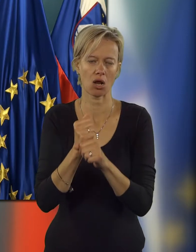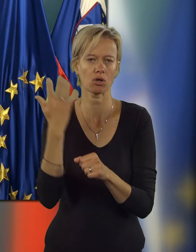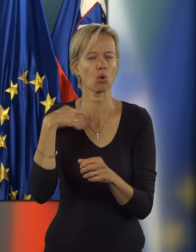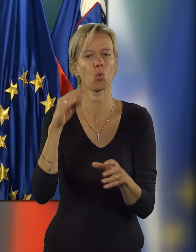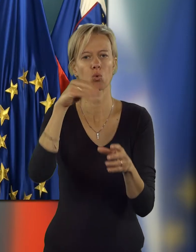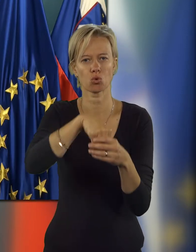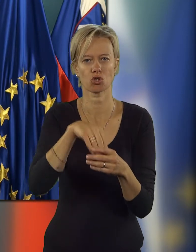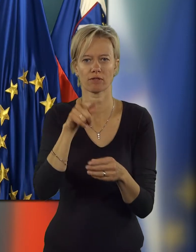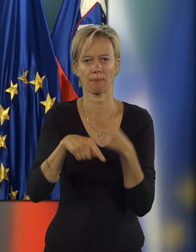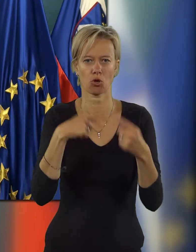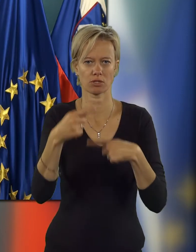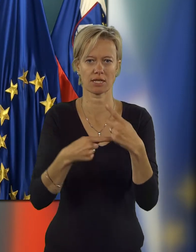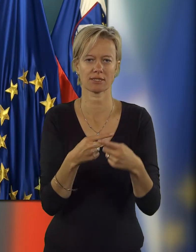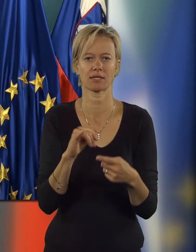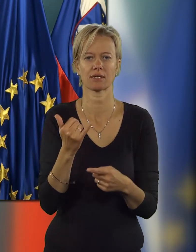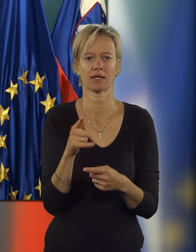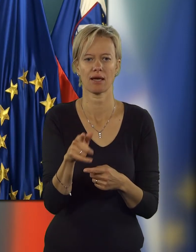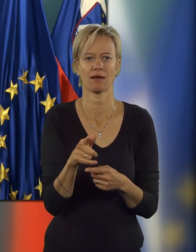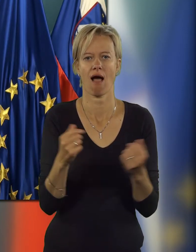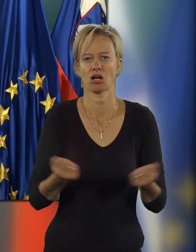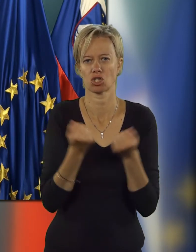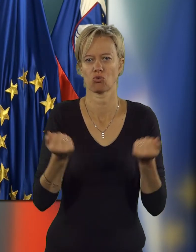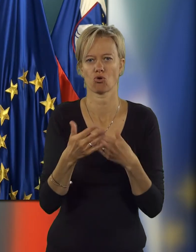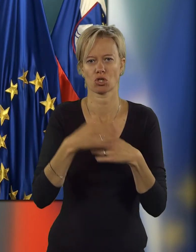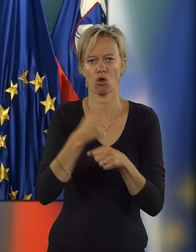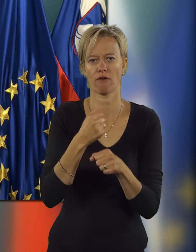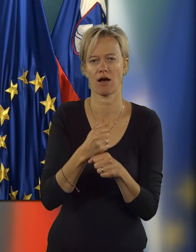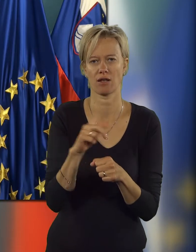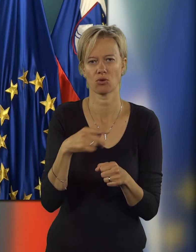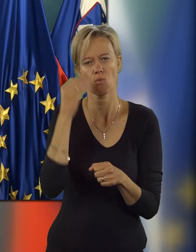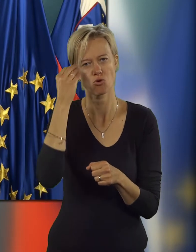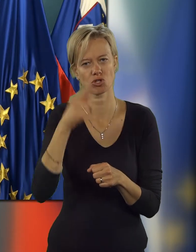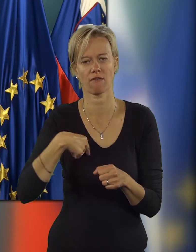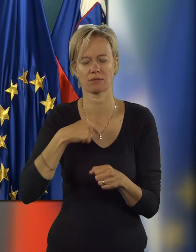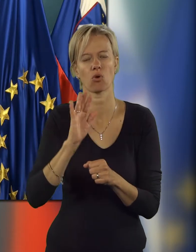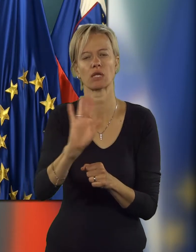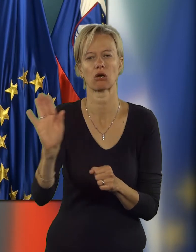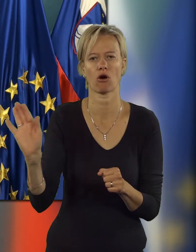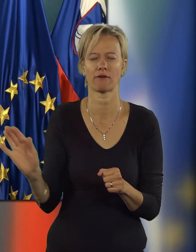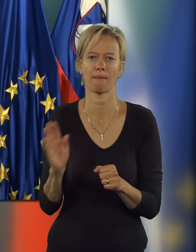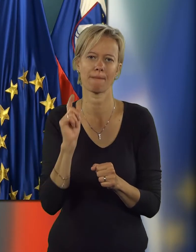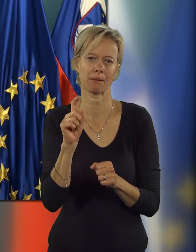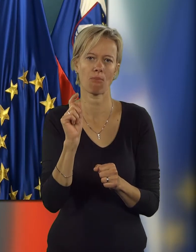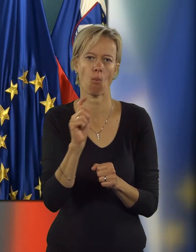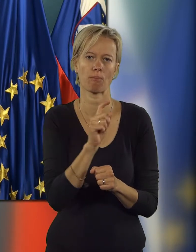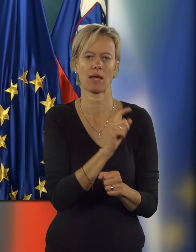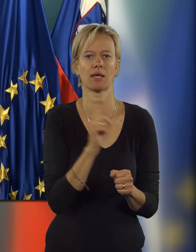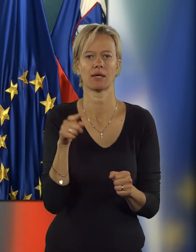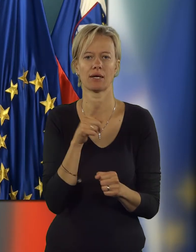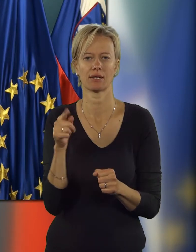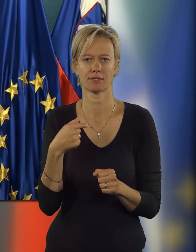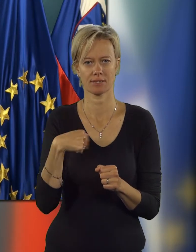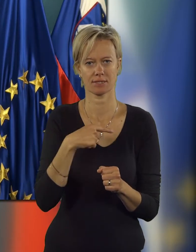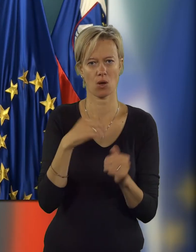delovcev je bilo vključeno v ta proces in je dejansko aktivno sodelovala in upoštevali smo njihove pripombe